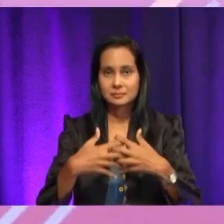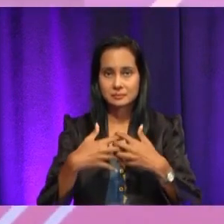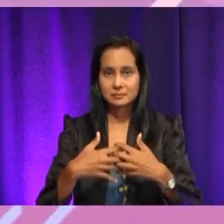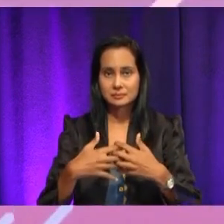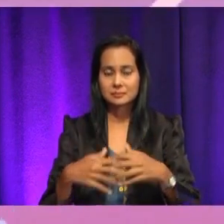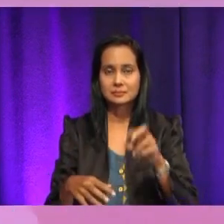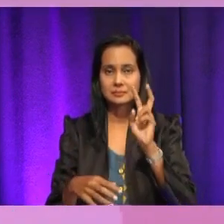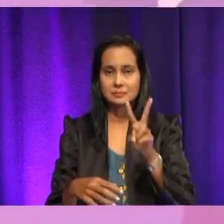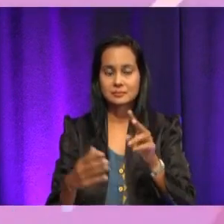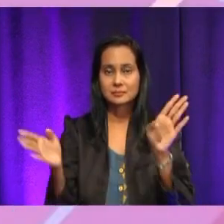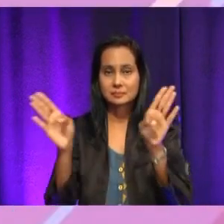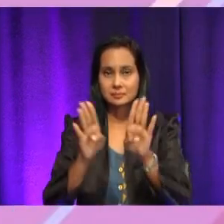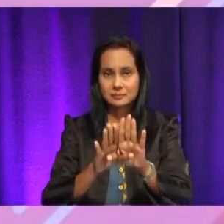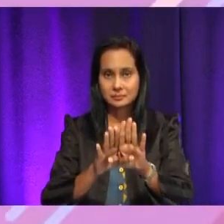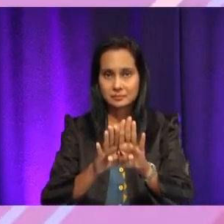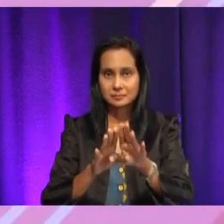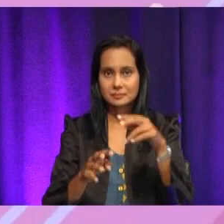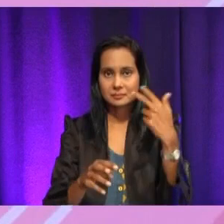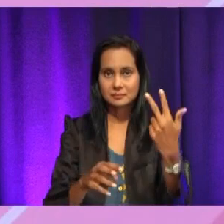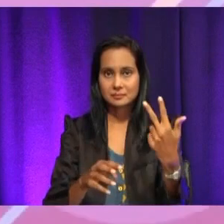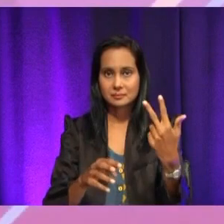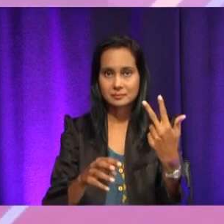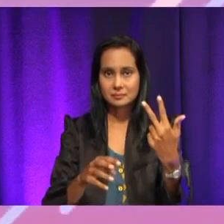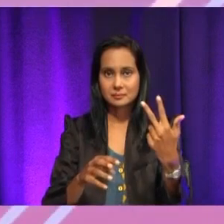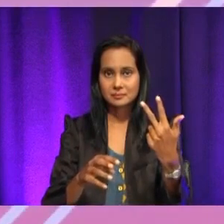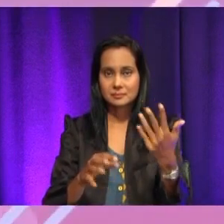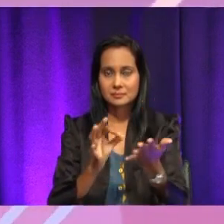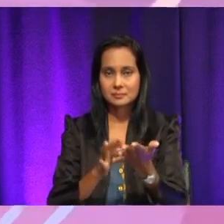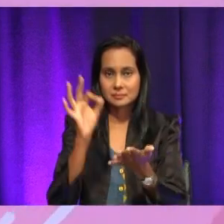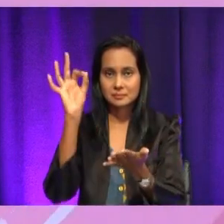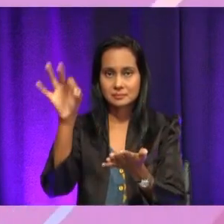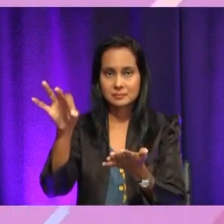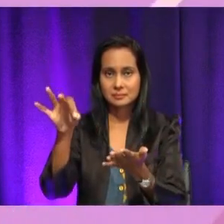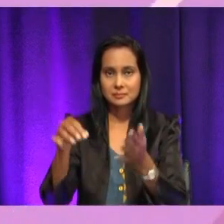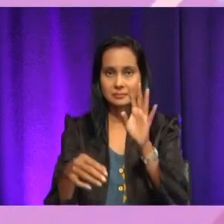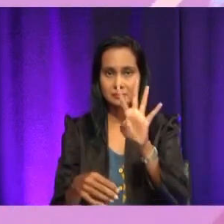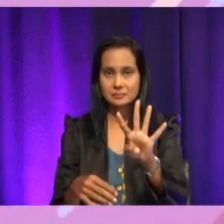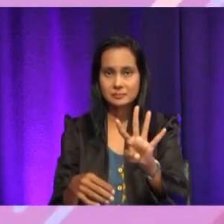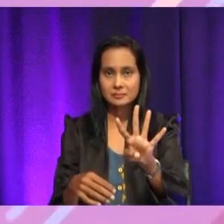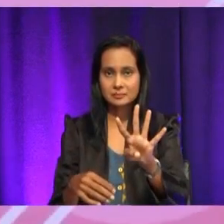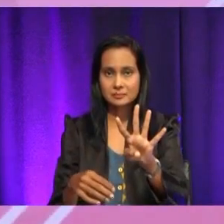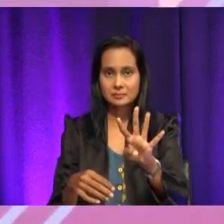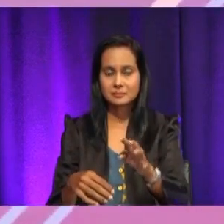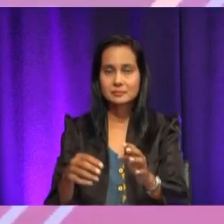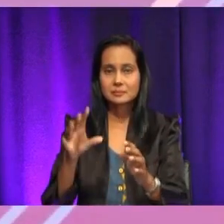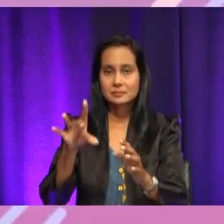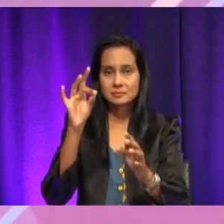tutup pintu mesin pengering. Ketiga, sila masukkan token. Keempat, pilih suhu.